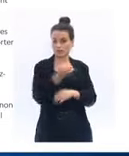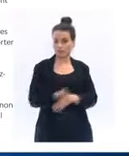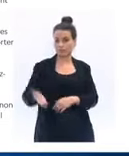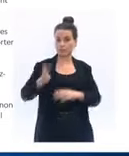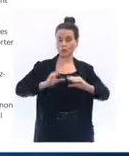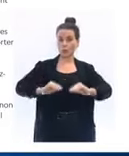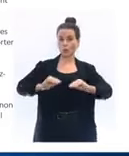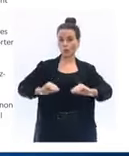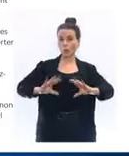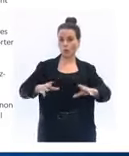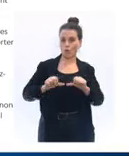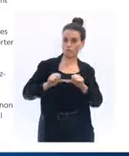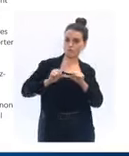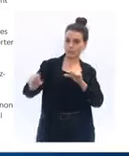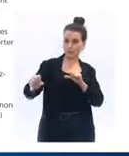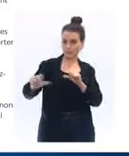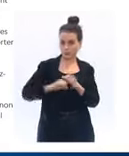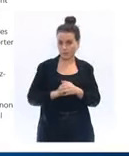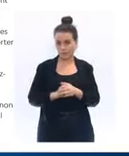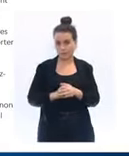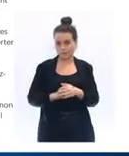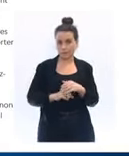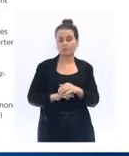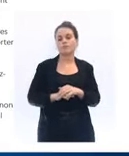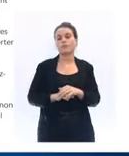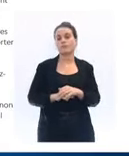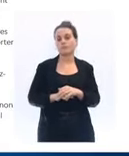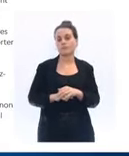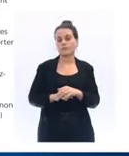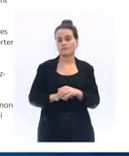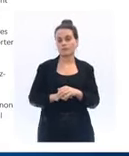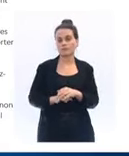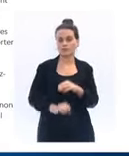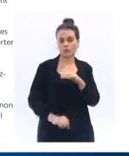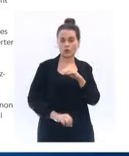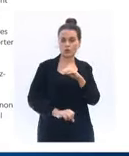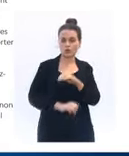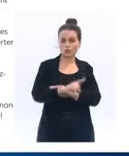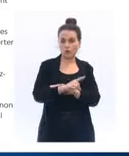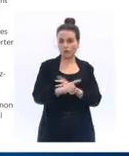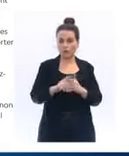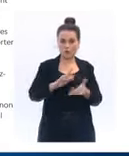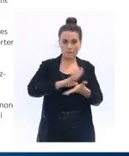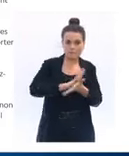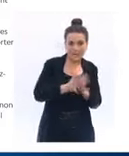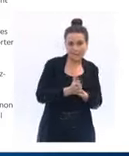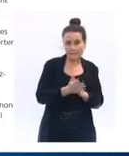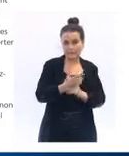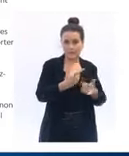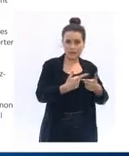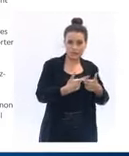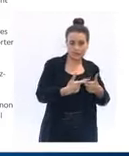assurés en ligne. Seuls les travaux pratiques et enseignements professionnels nécessitant du matériel